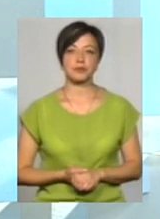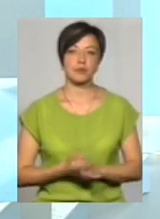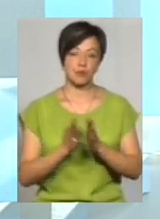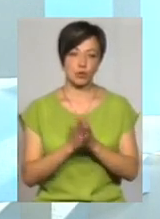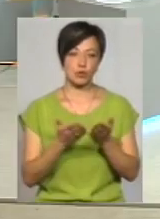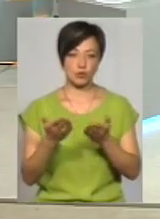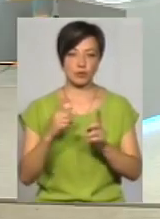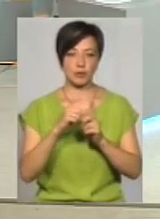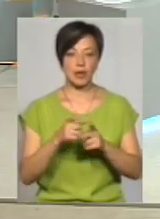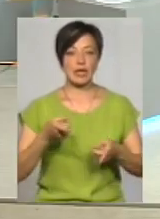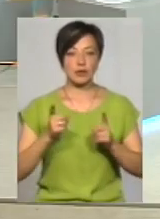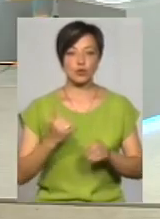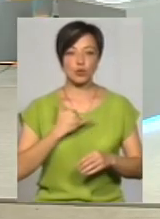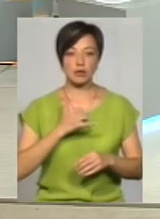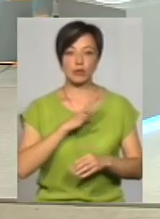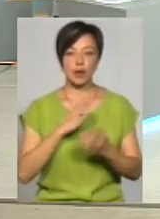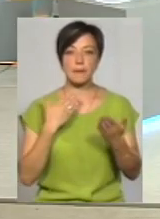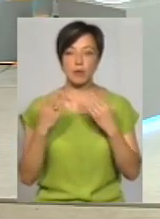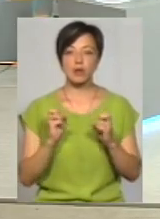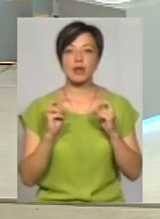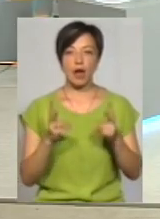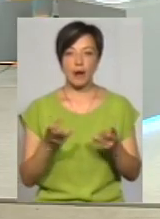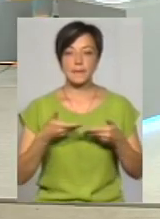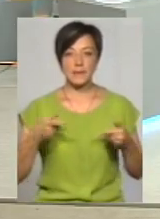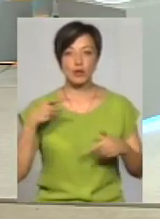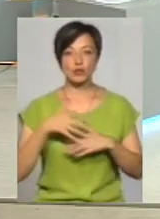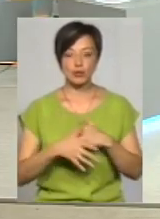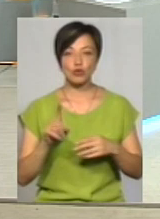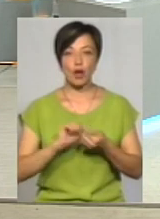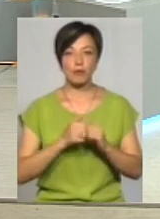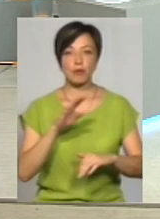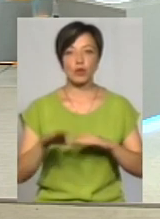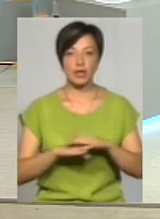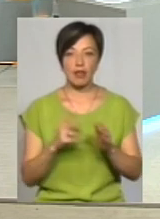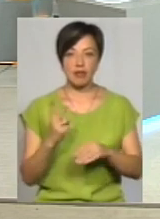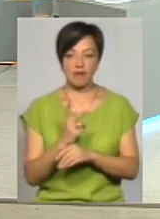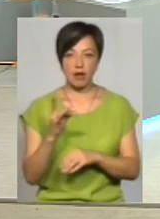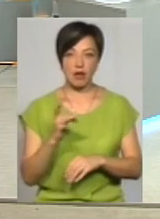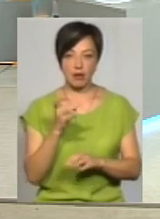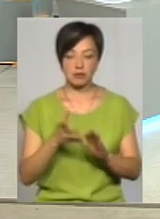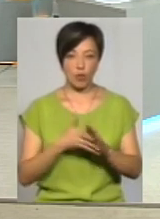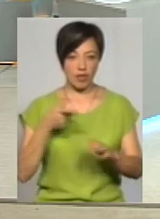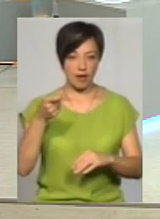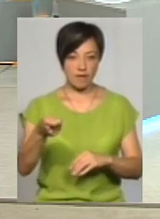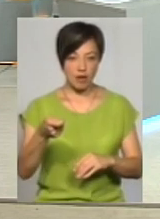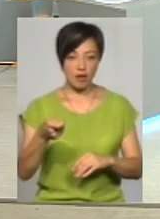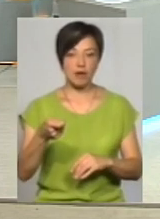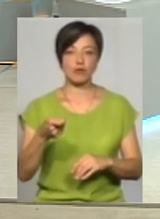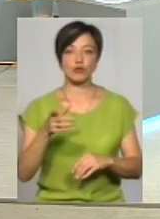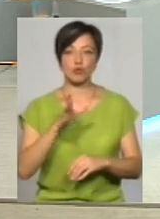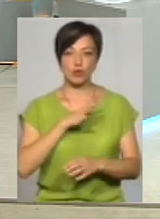Ви знаєте, дійсно, нас були перемовини яким чином. Ми розуміючи про те, що Кавниць-Подільський вже двічі подавався для того, щоб стати